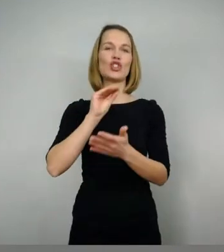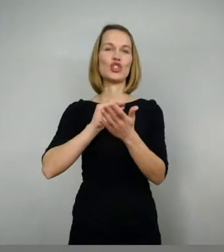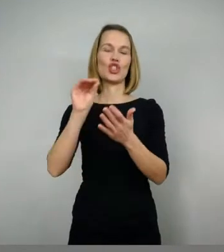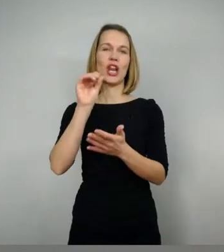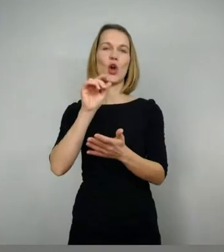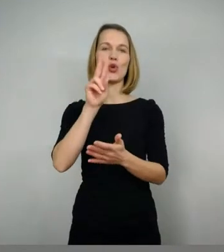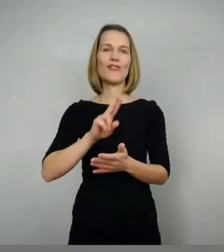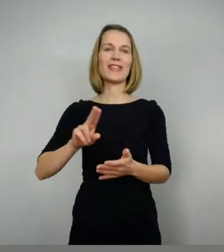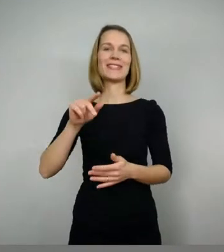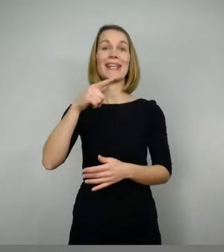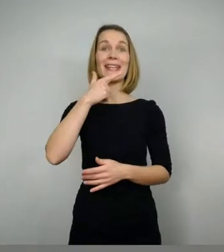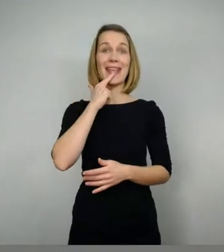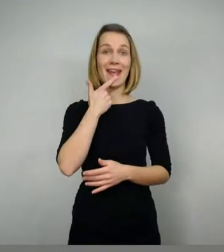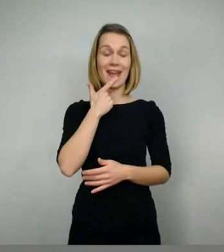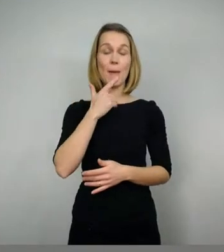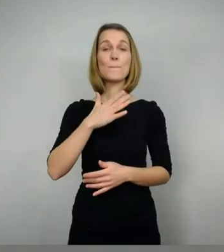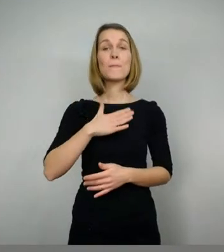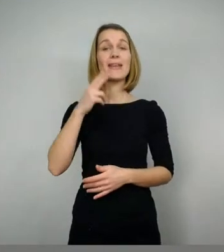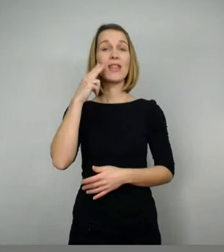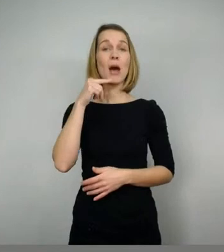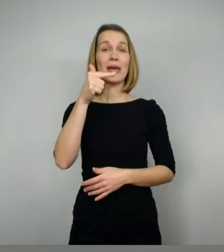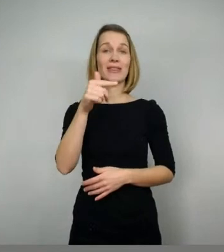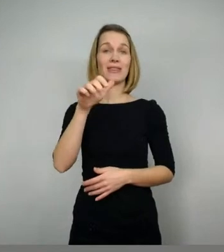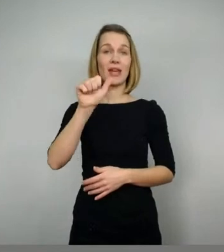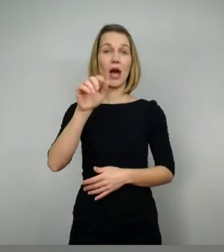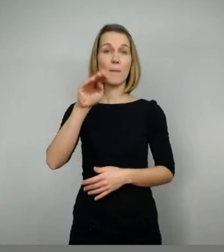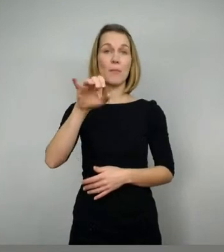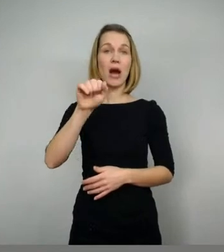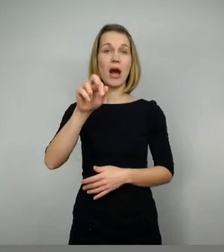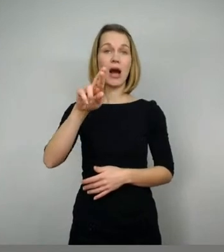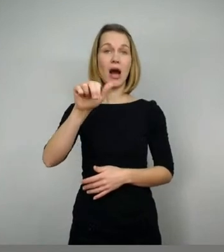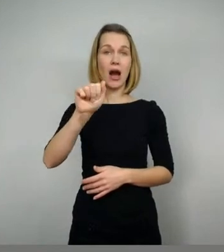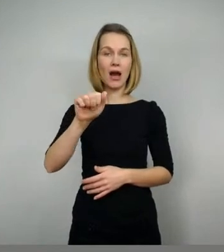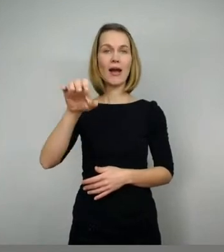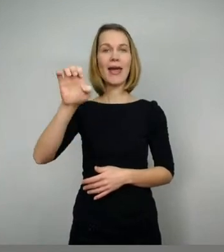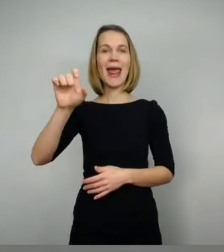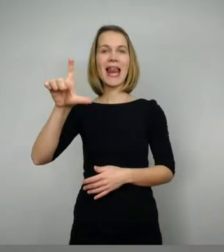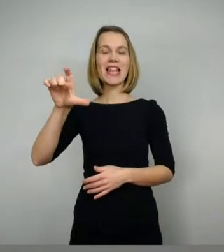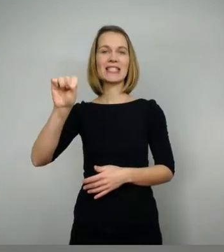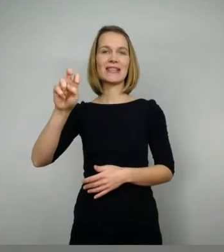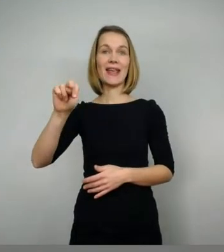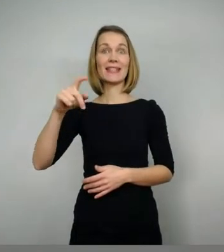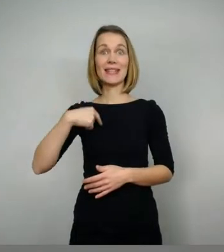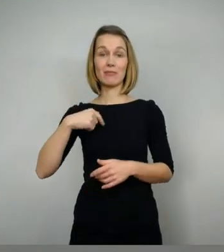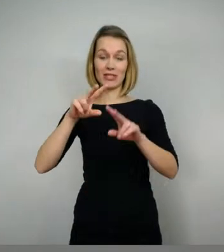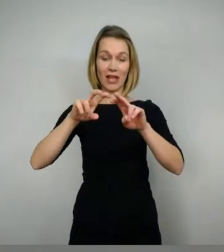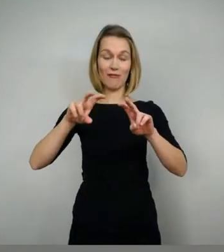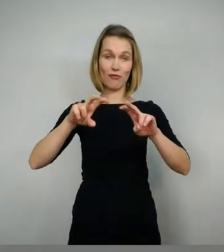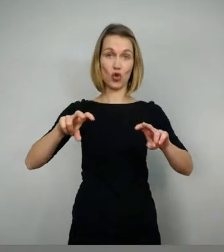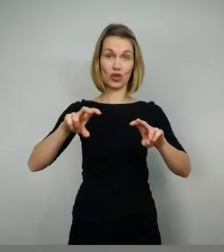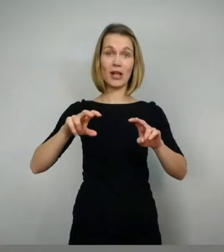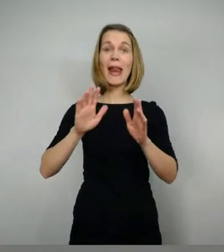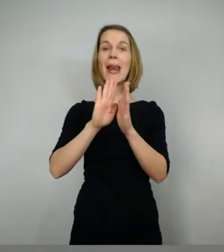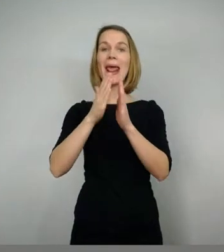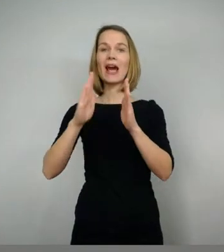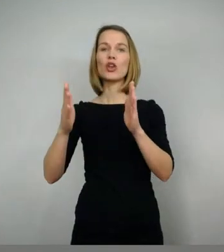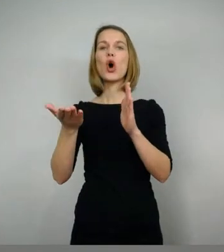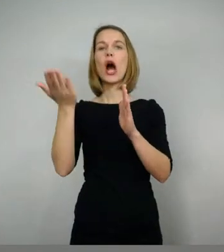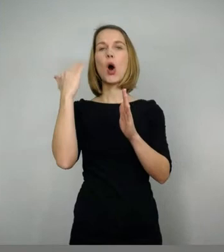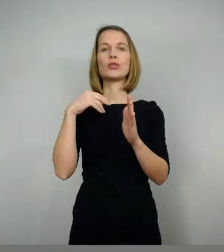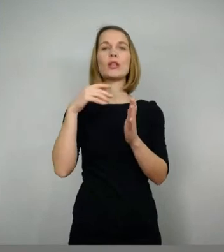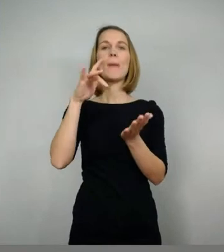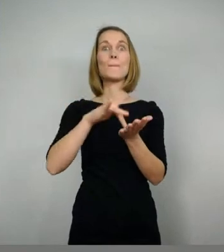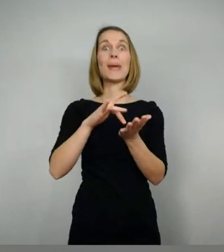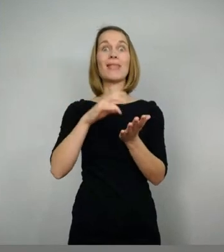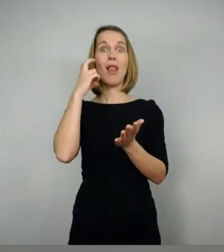Elsner und ich erforsche dort mittelalterliche Literatur. Genauer gesagt, sieht es schon am Titel, Literatur über die Superhelden